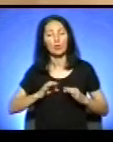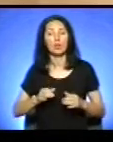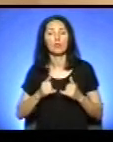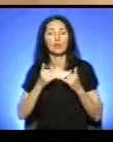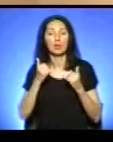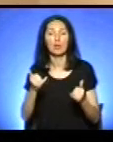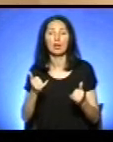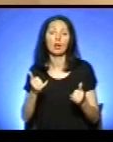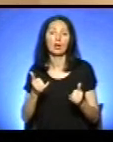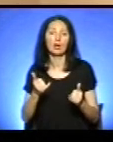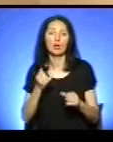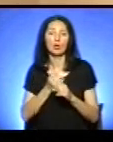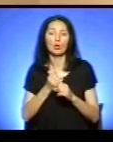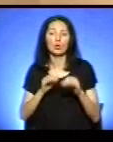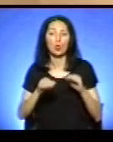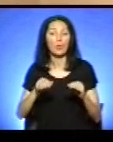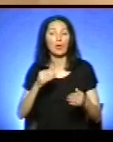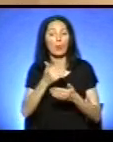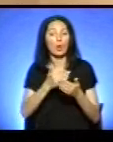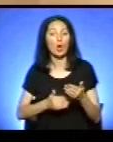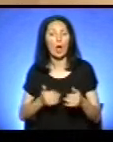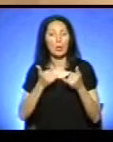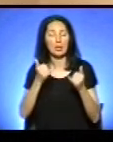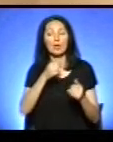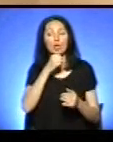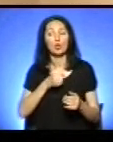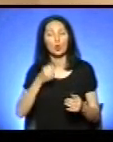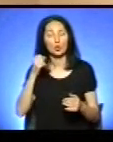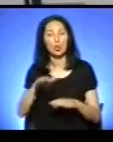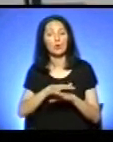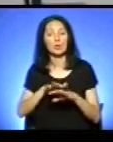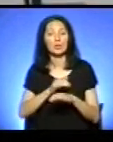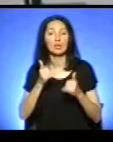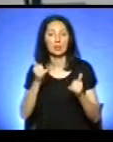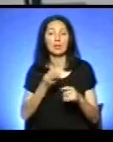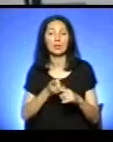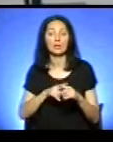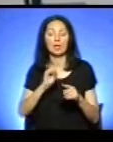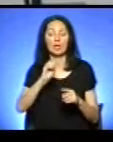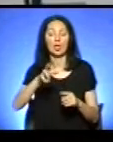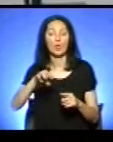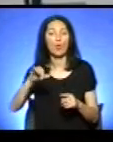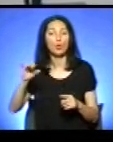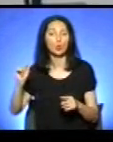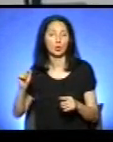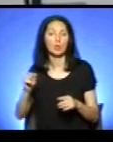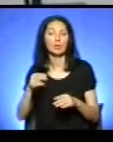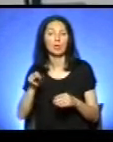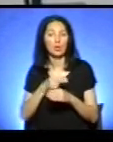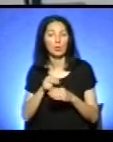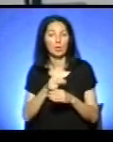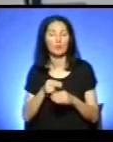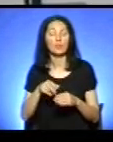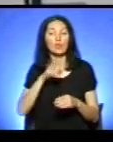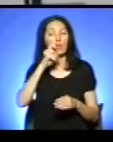програми для дорослого населення, для цієї імунно-замісної терапії. За словами Ольги Меуш, в Україні є